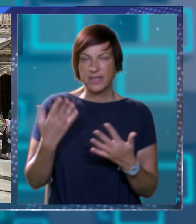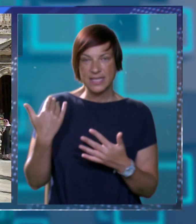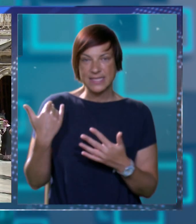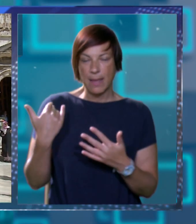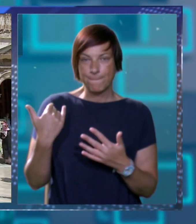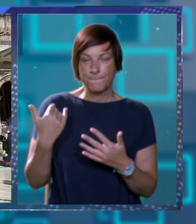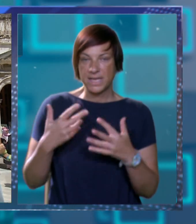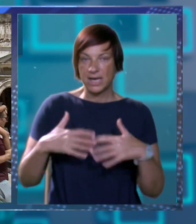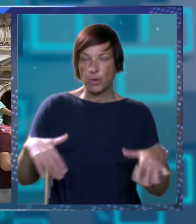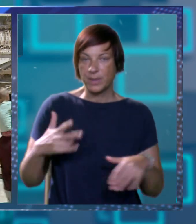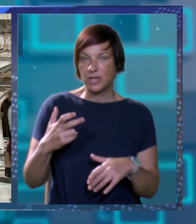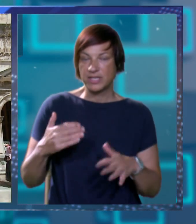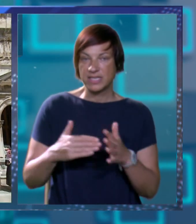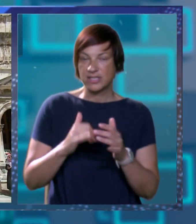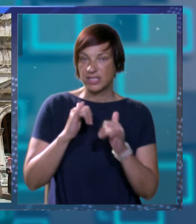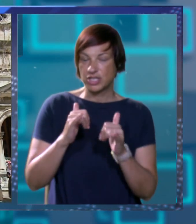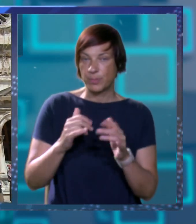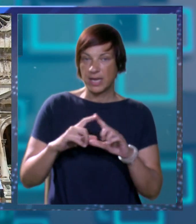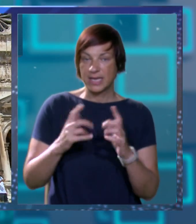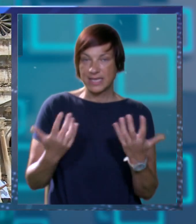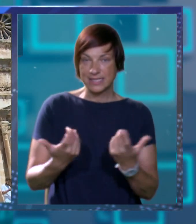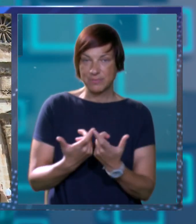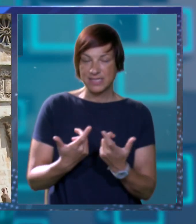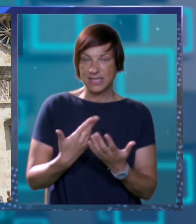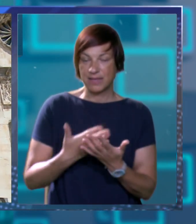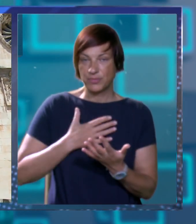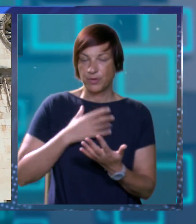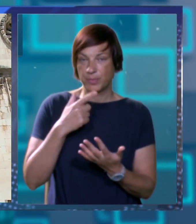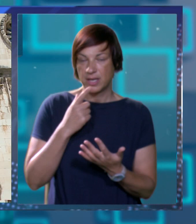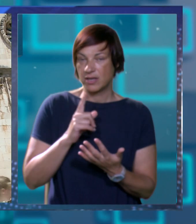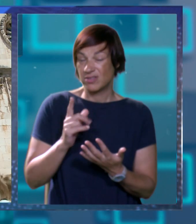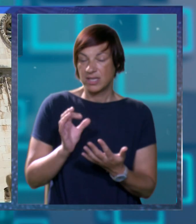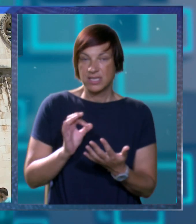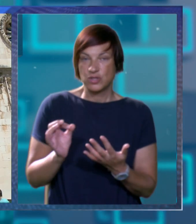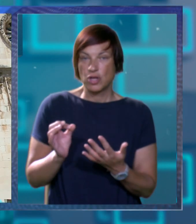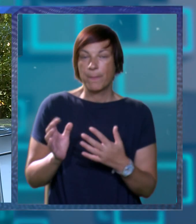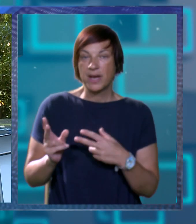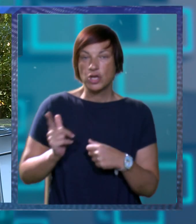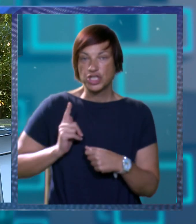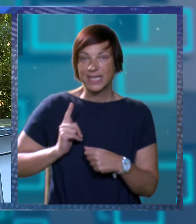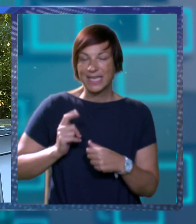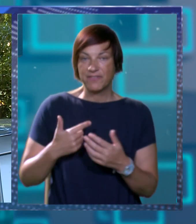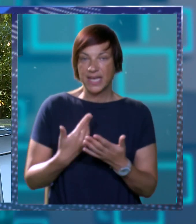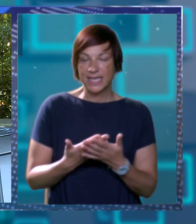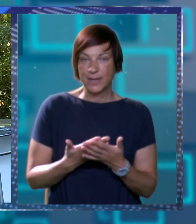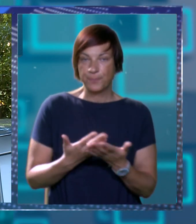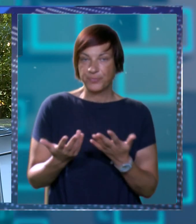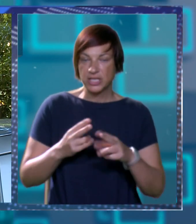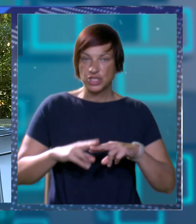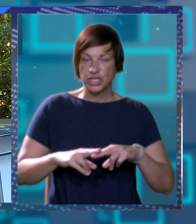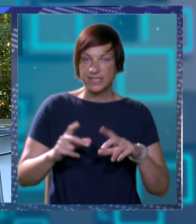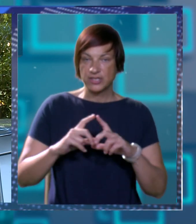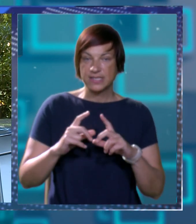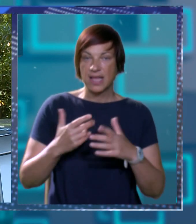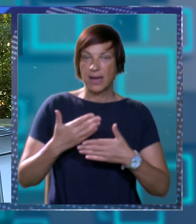bilo milijon i 300 tisuća posjetlja gradskim zidnama to bi ja rekao da su nerealna očekivanja Što je sa